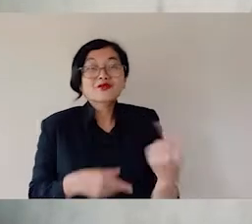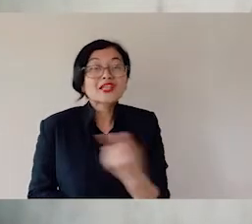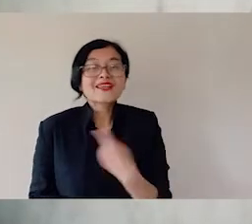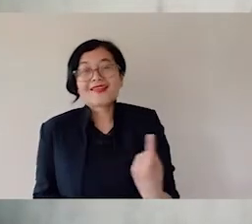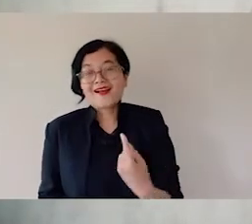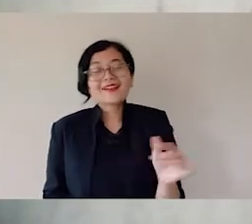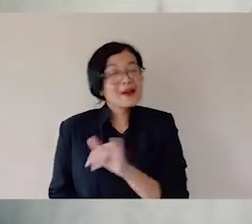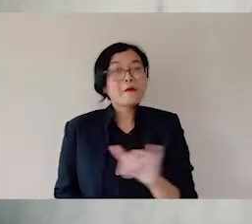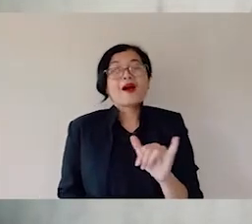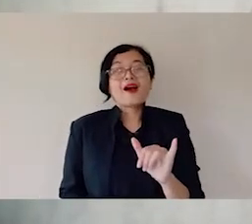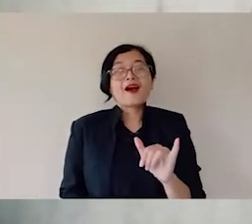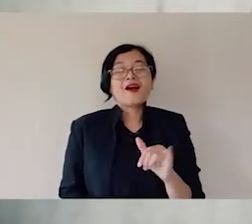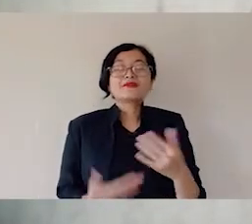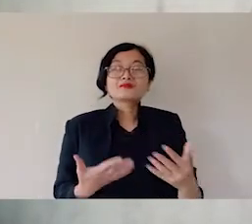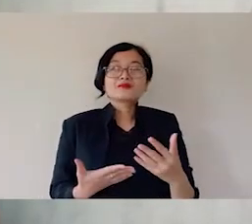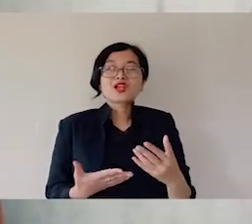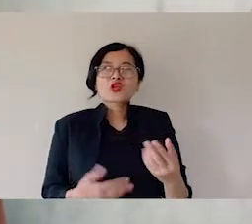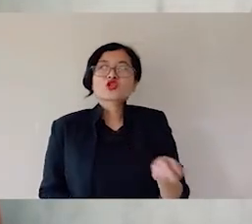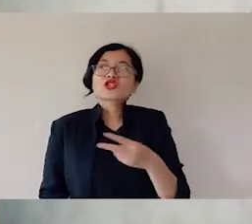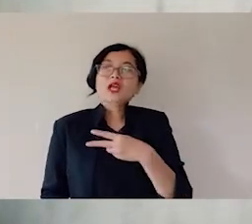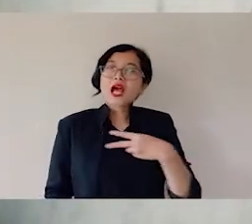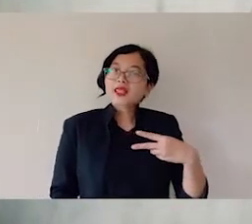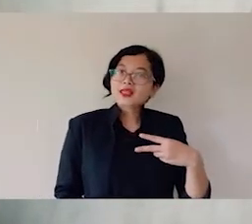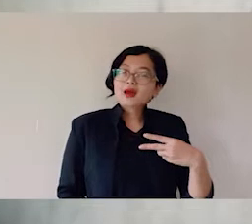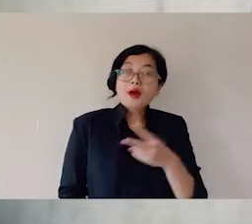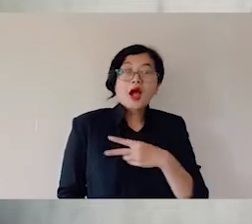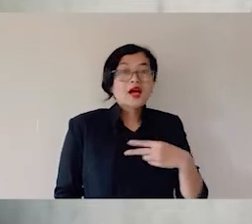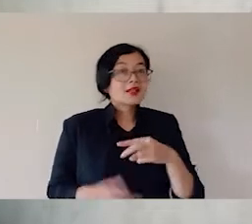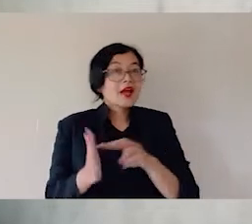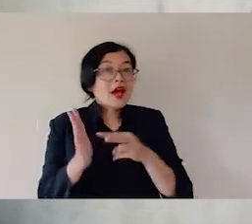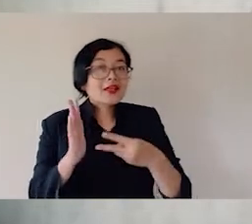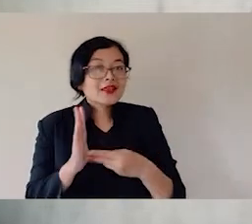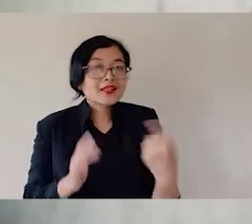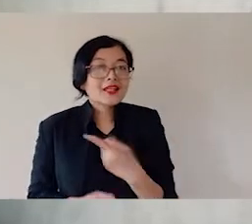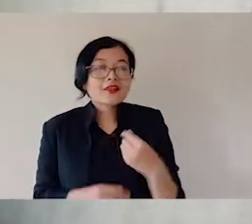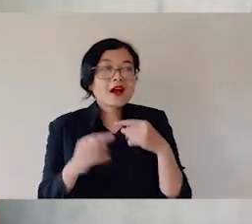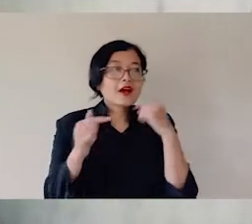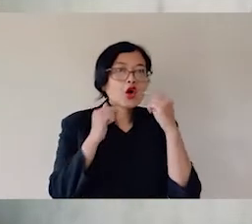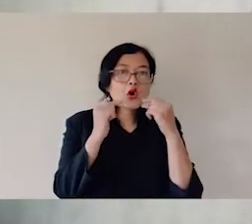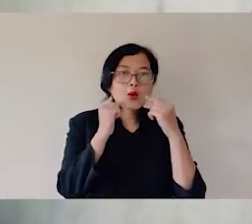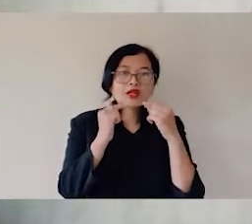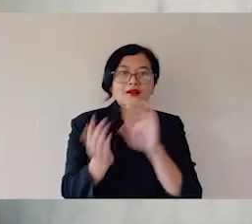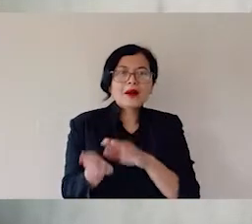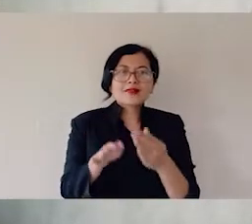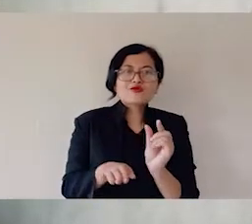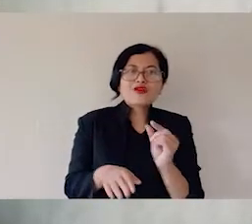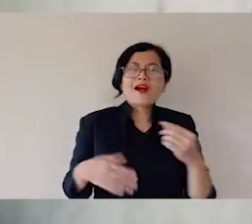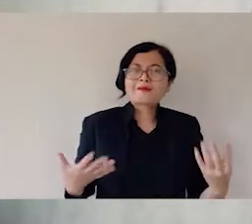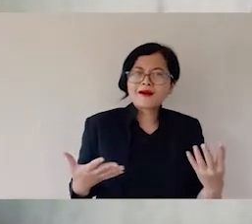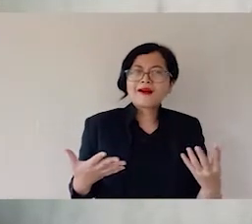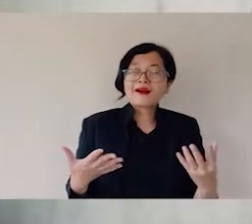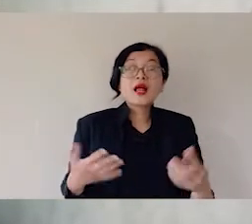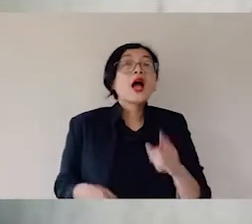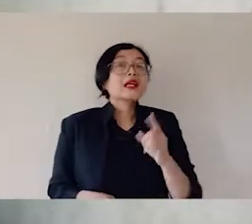kematian? Apakah artinya kita bosan hidup? Dan kita bisa lihat bagaimana anak remaja dengan frustasi,